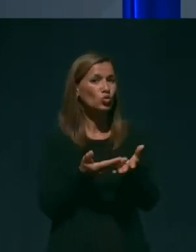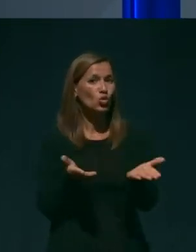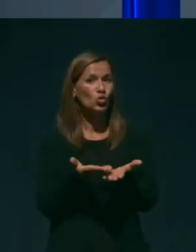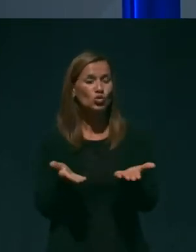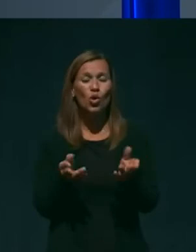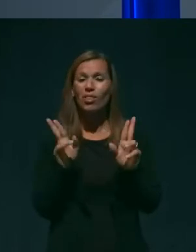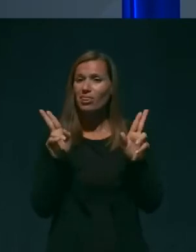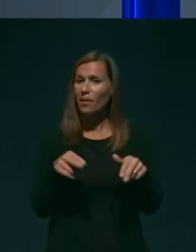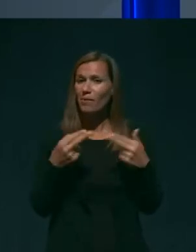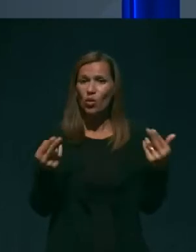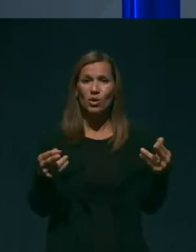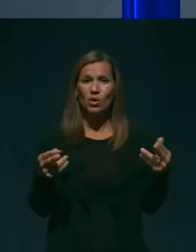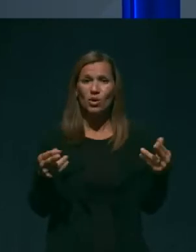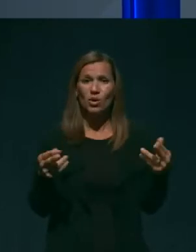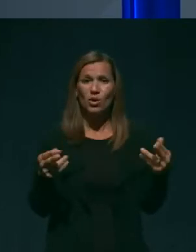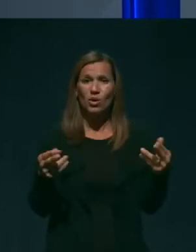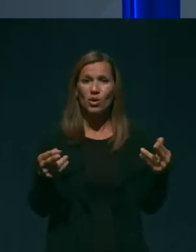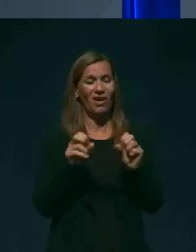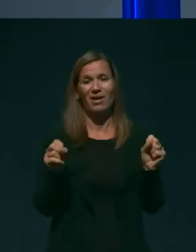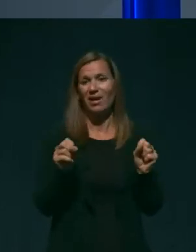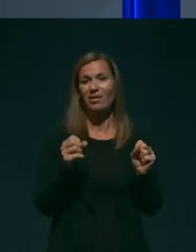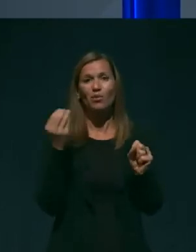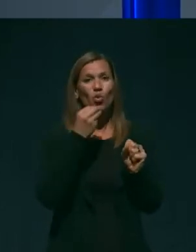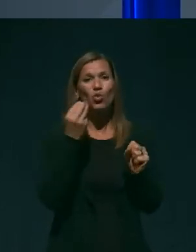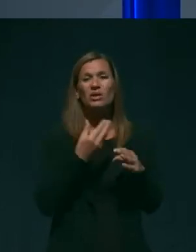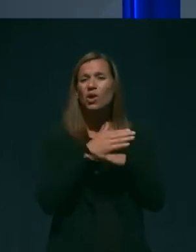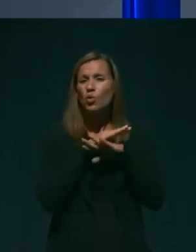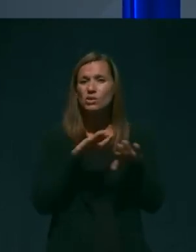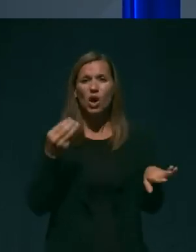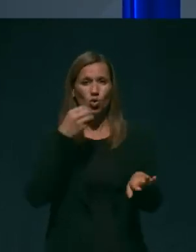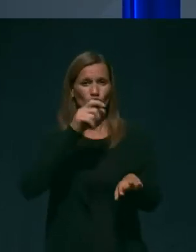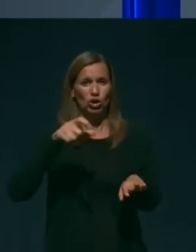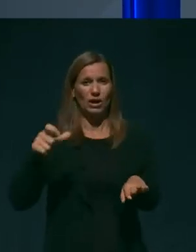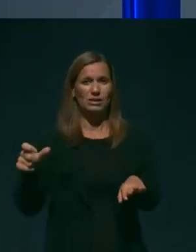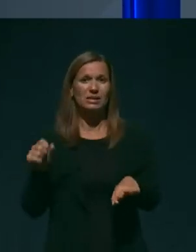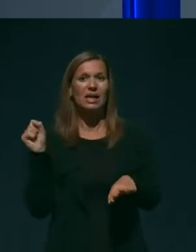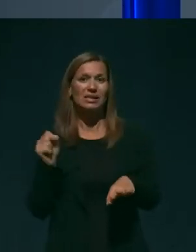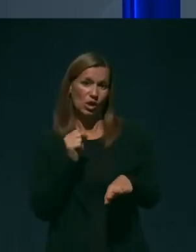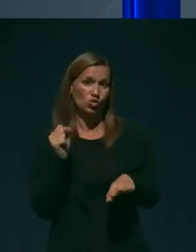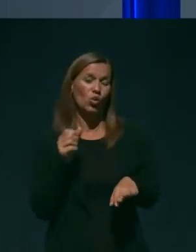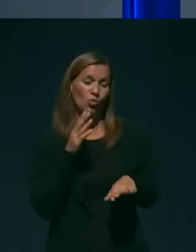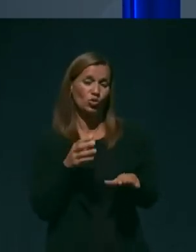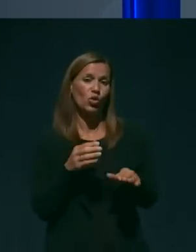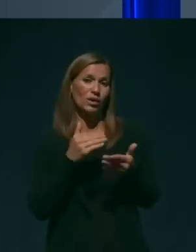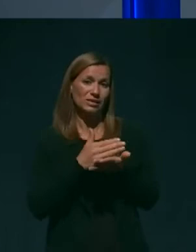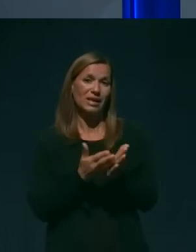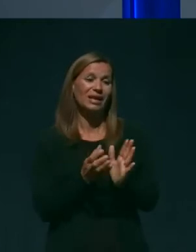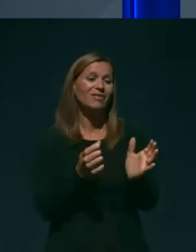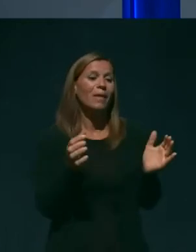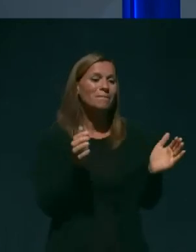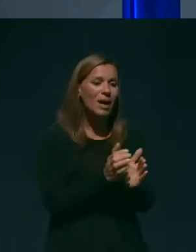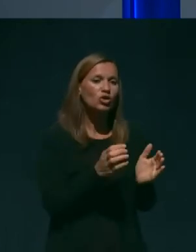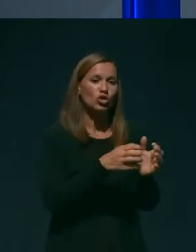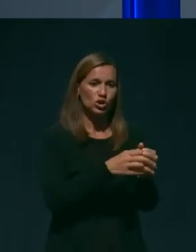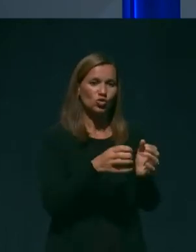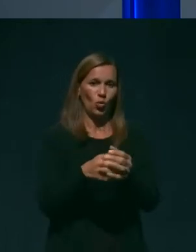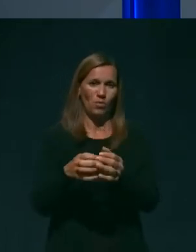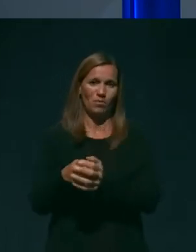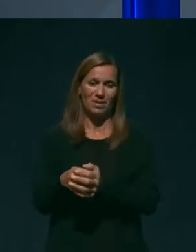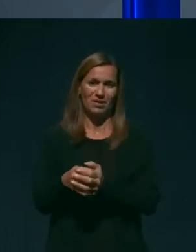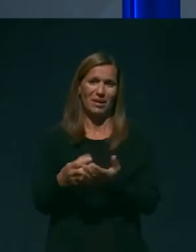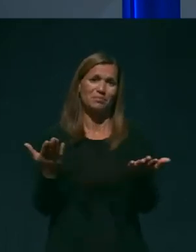izvajati pouka za vse učenice, tako da bi bili razdeljeni v manjše skupine. Tako da en kompromis